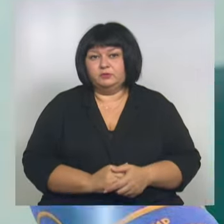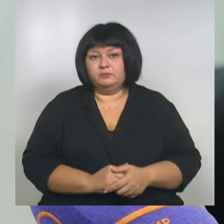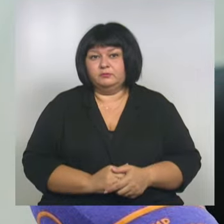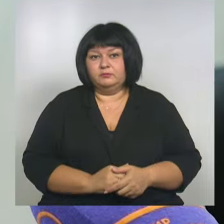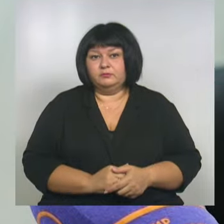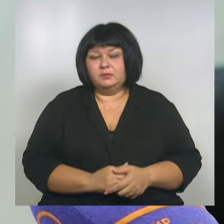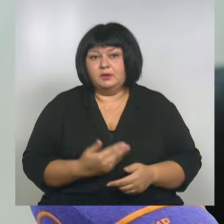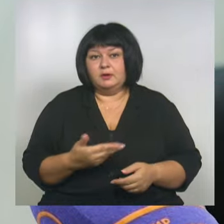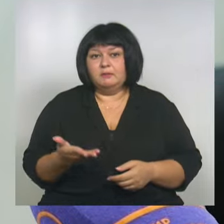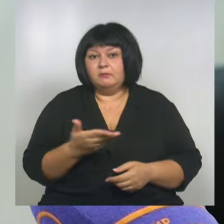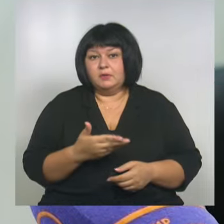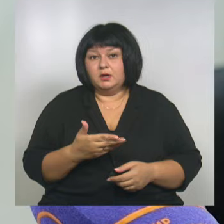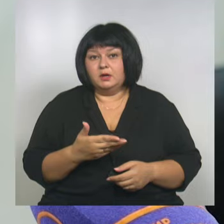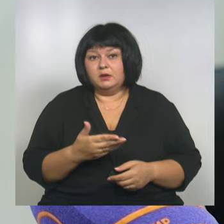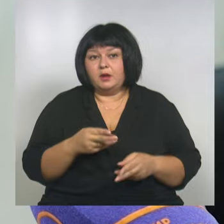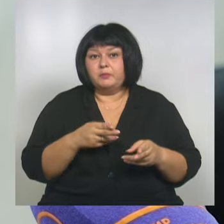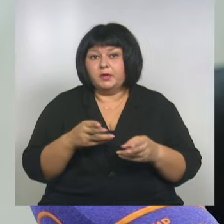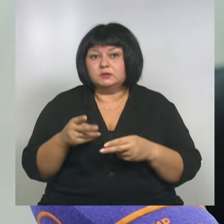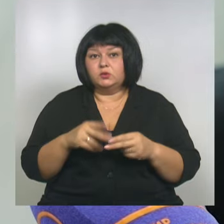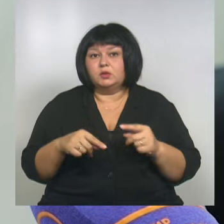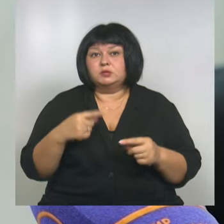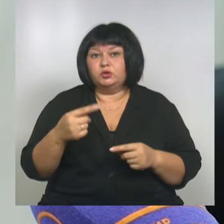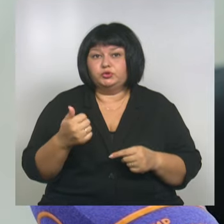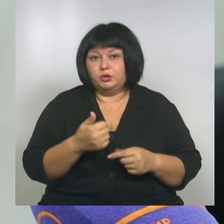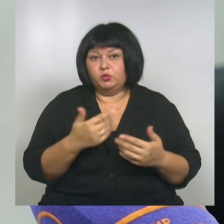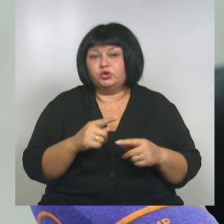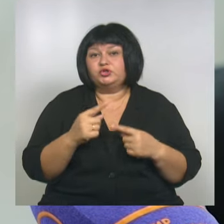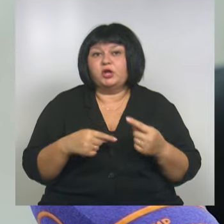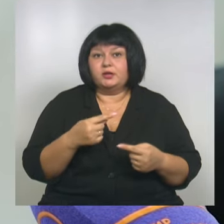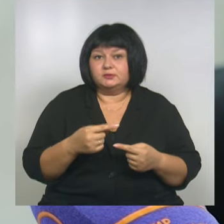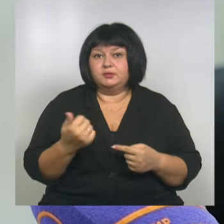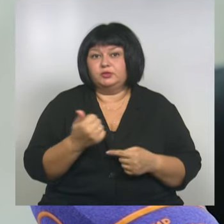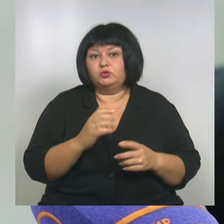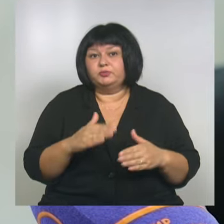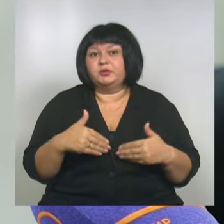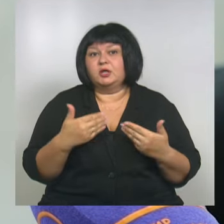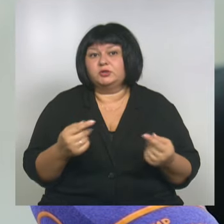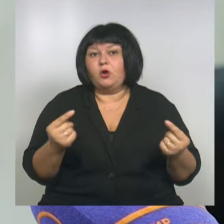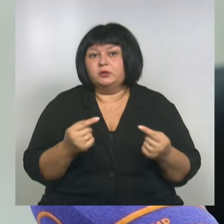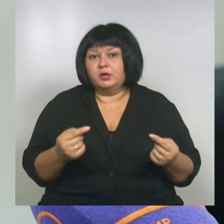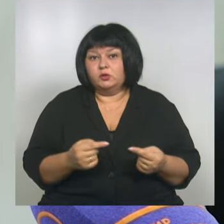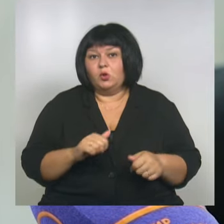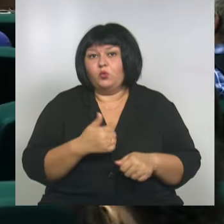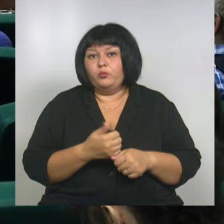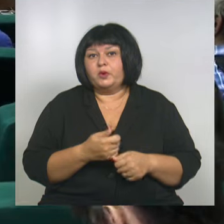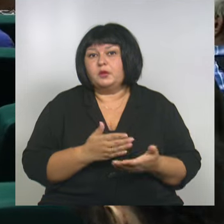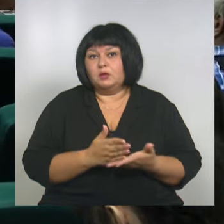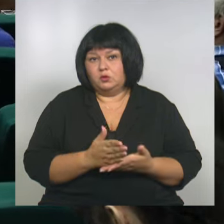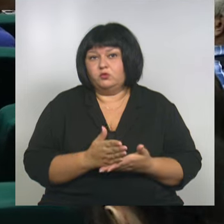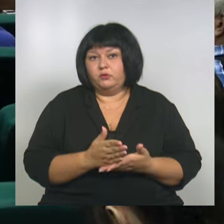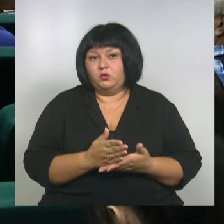Мы объезды закончим в настоящей неделе. И уже через неделю с предложениями конкретными к губернатору выходим.